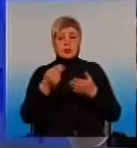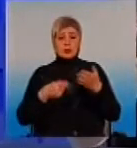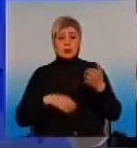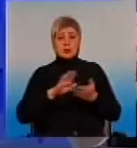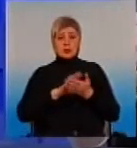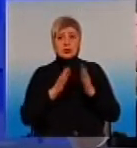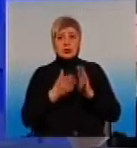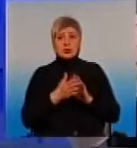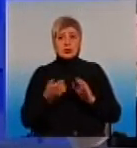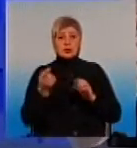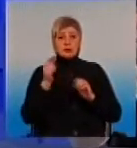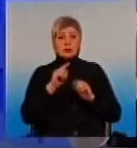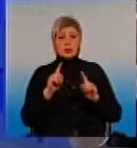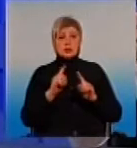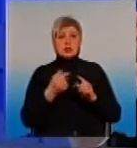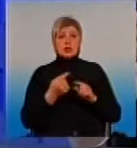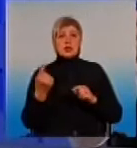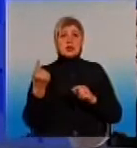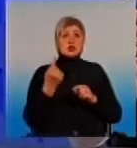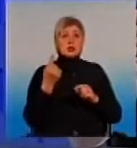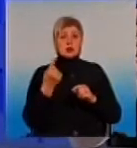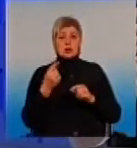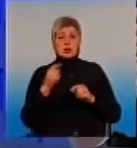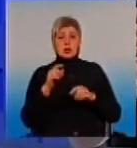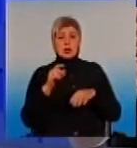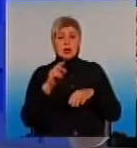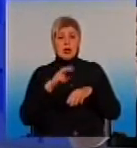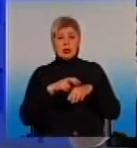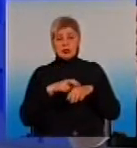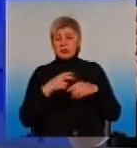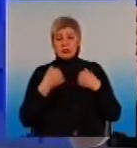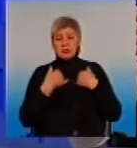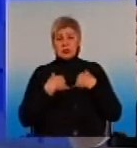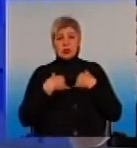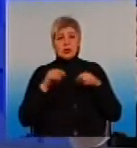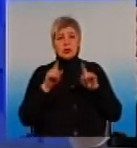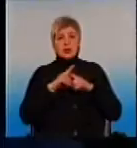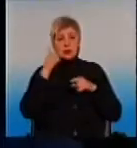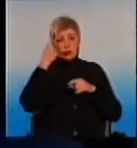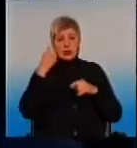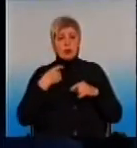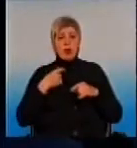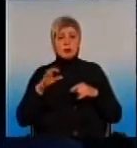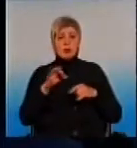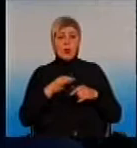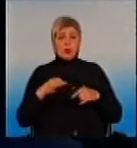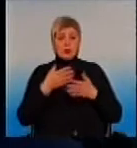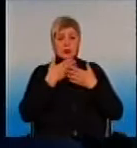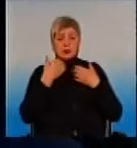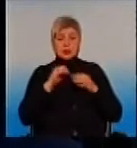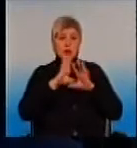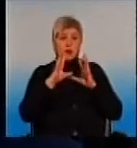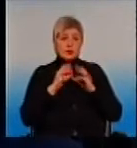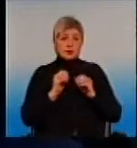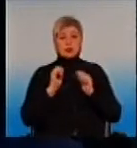дельничный лекарь для определенной человек? Ну, меня пока нет такой по области информации, все у нас спокойно, нормально, пока